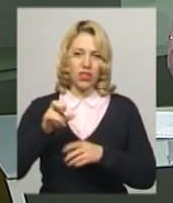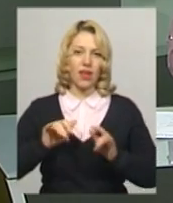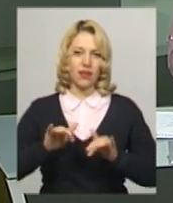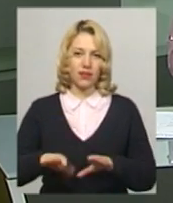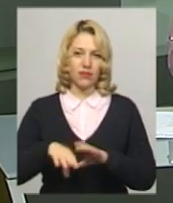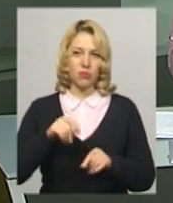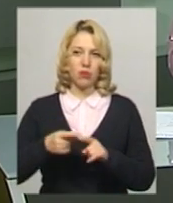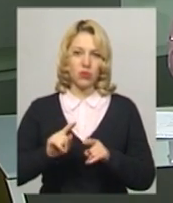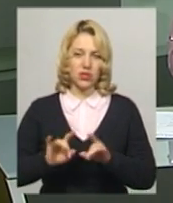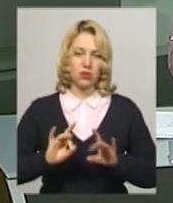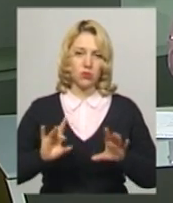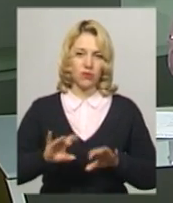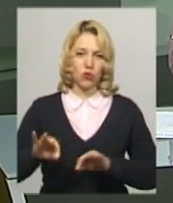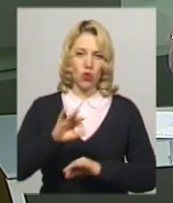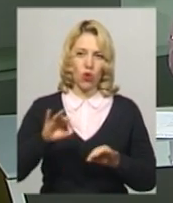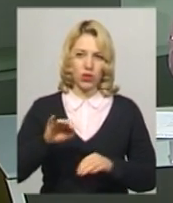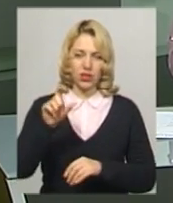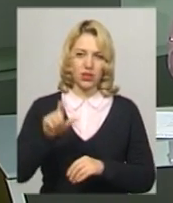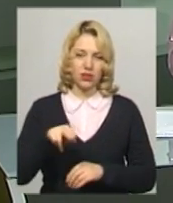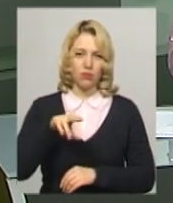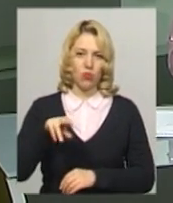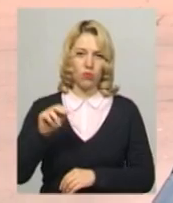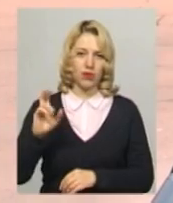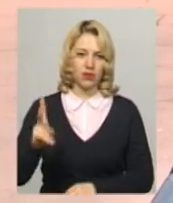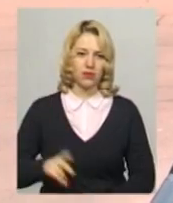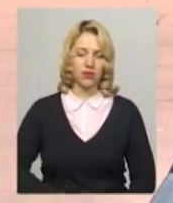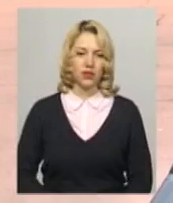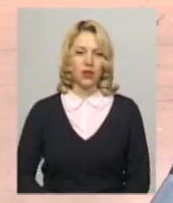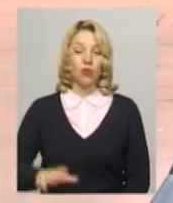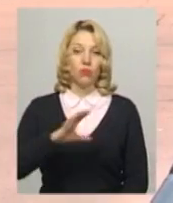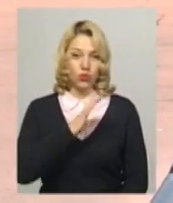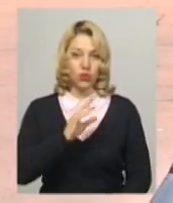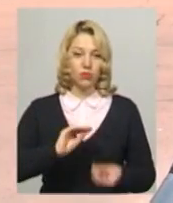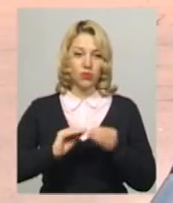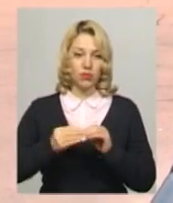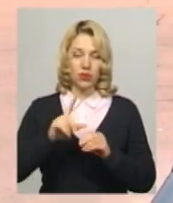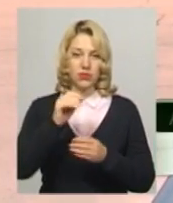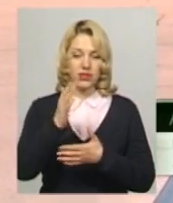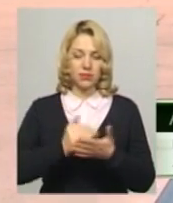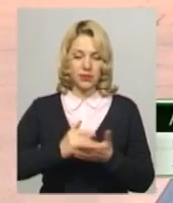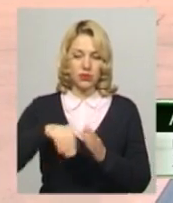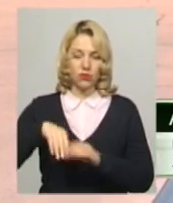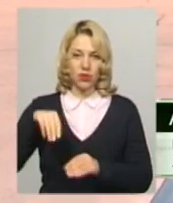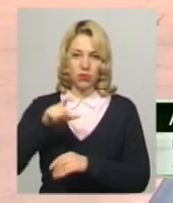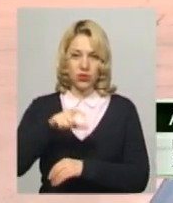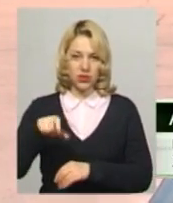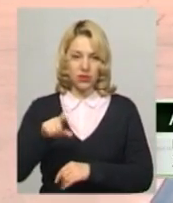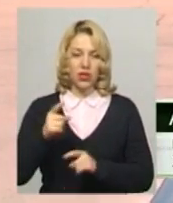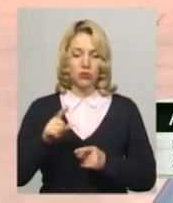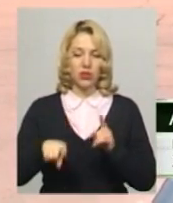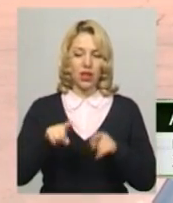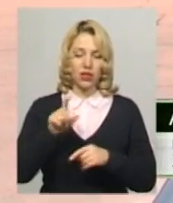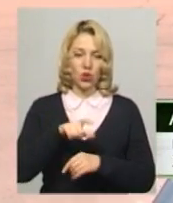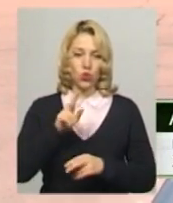координатор громадянської мережі опора Андрій Попик. Були проблеми зі списком виборців, тому що деякі люди